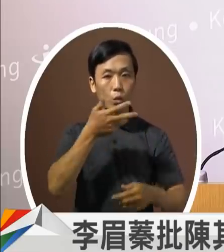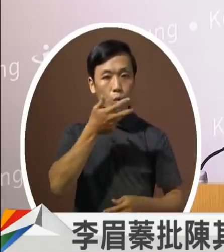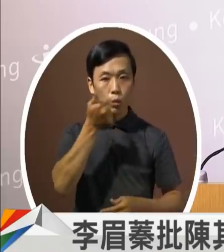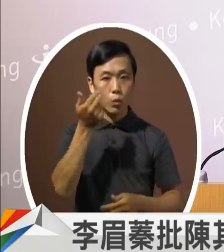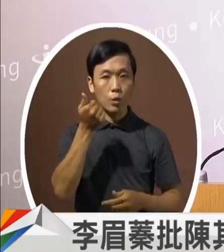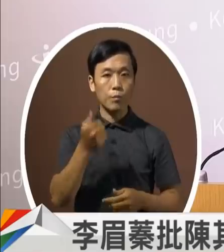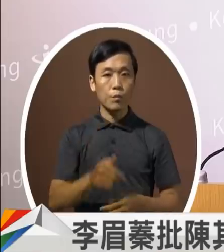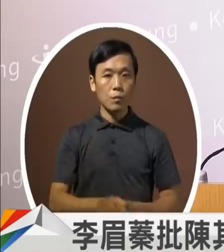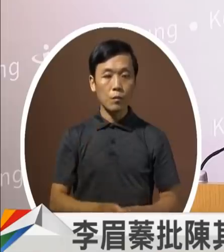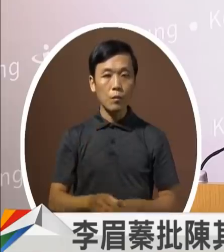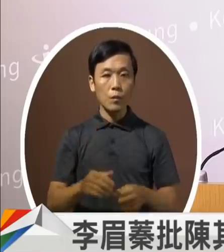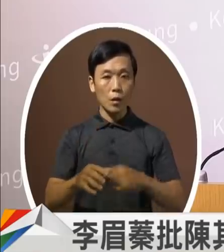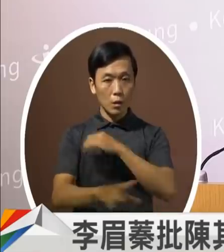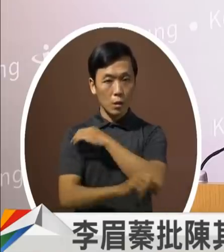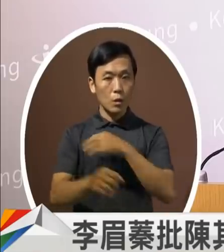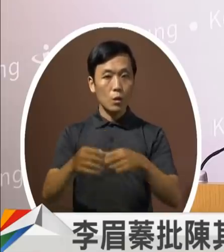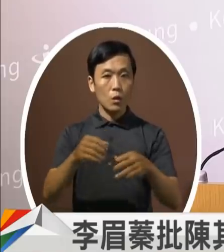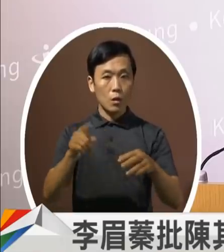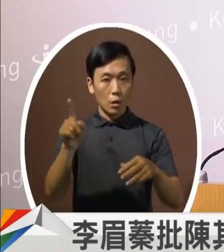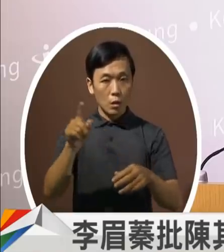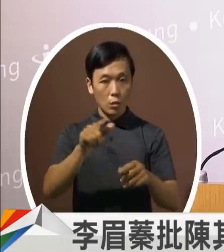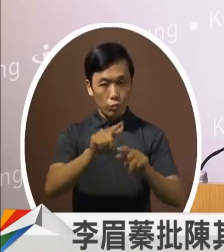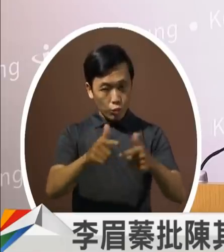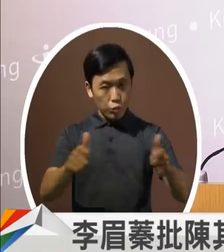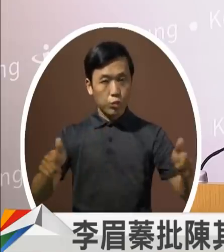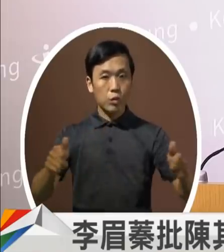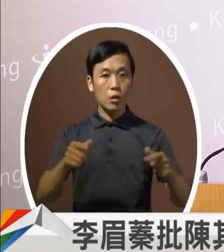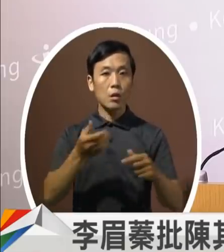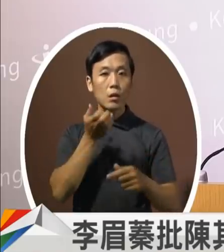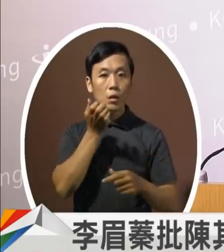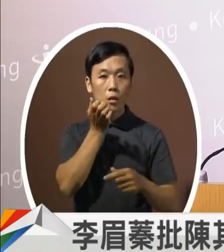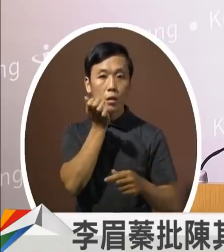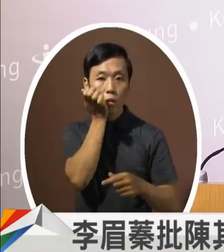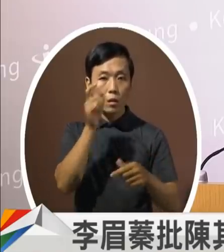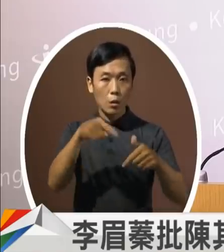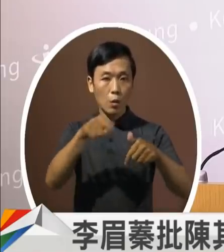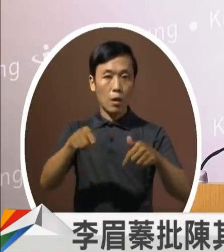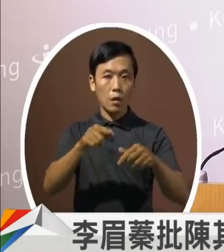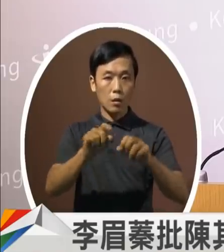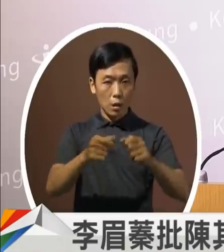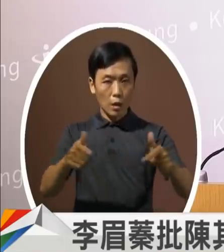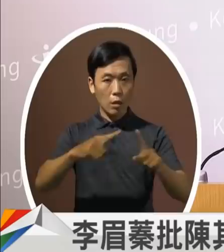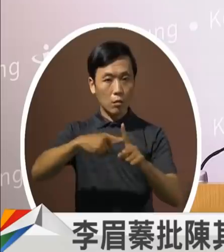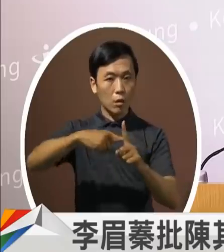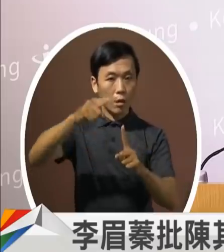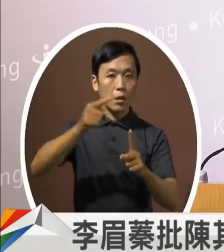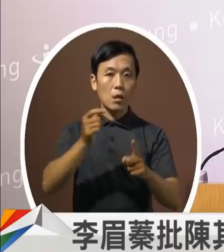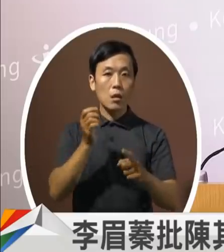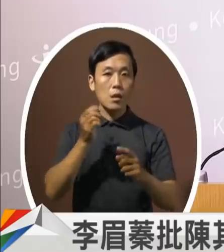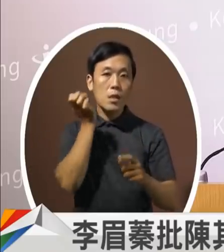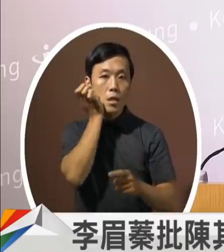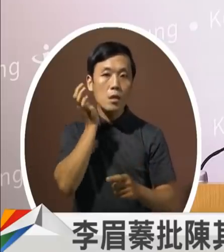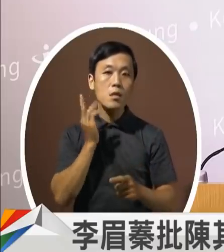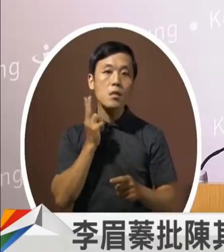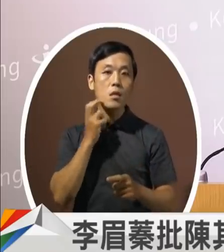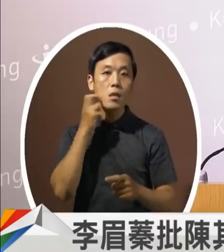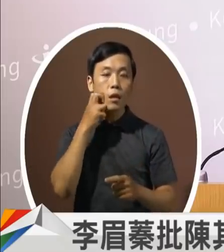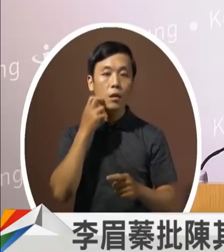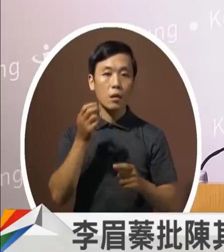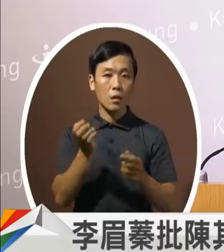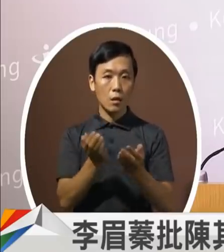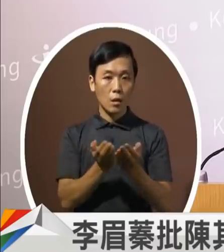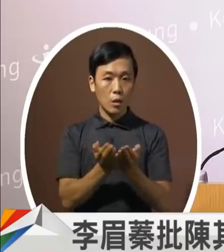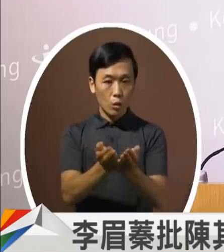第二金属材料石化材料的高质化第三主力工业钢铁石化造船